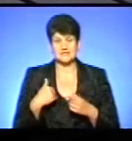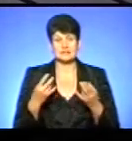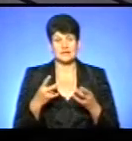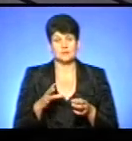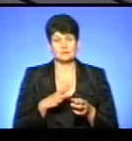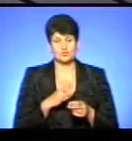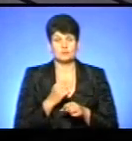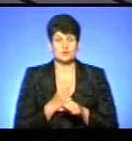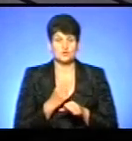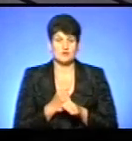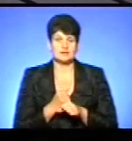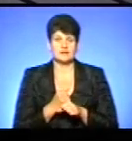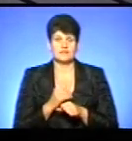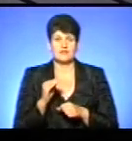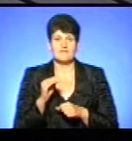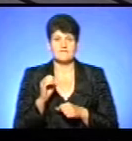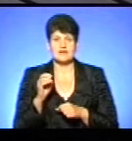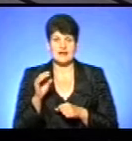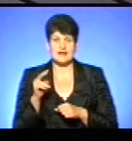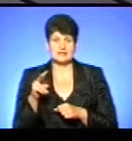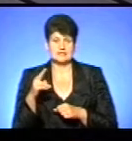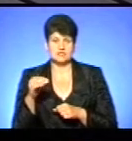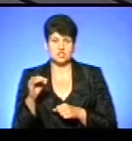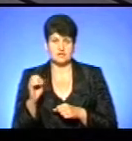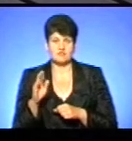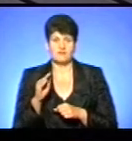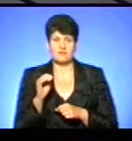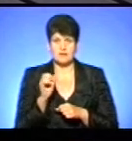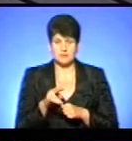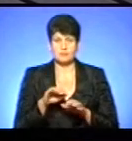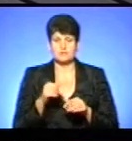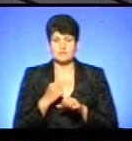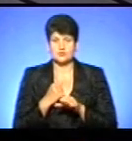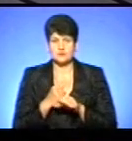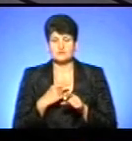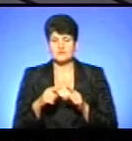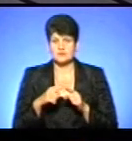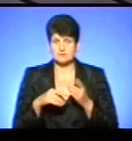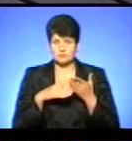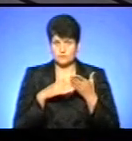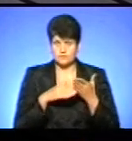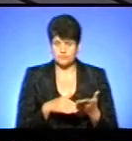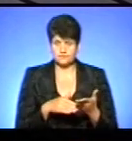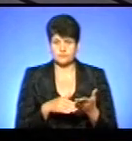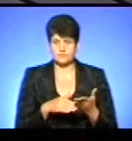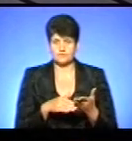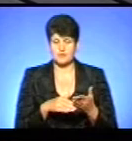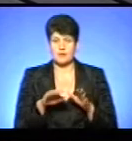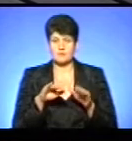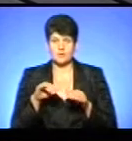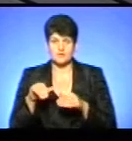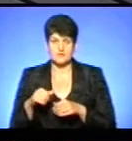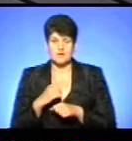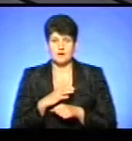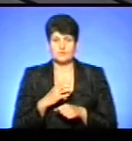працювати фельдшером ФАПу. Пізніше я працював фельдшером швидкої медичної допомоги. Пізніше я